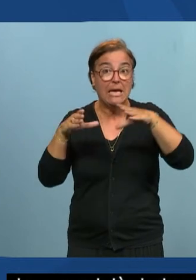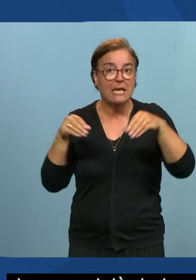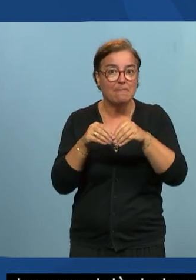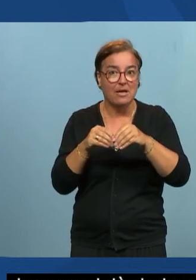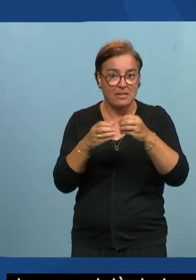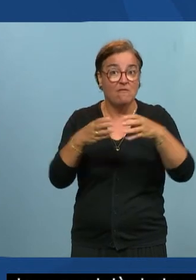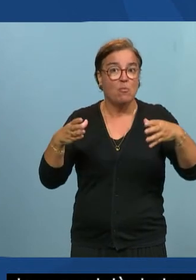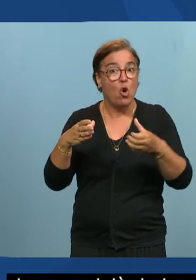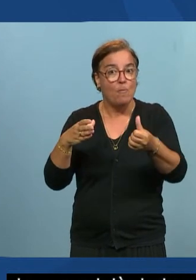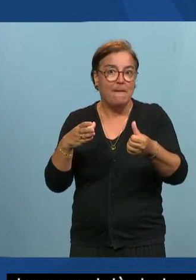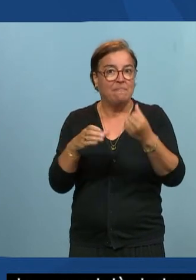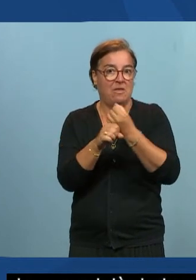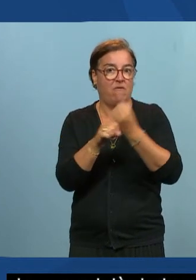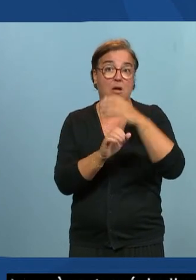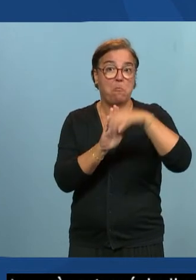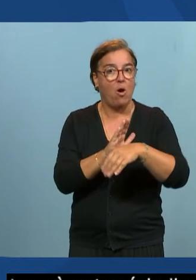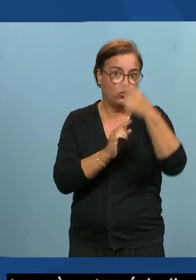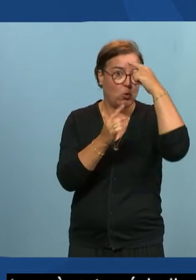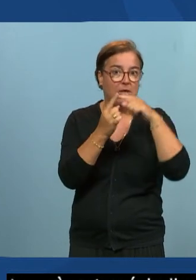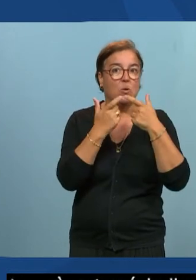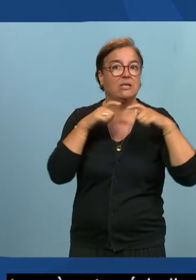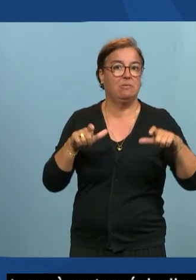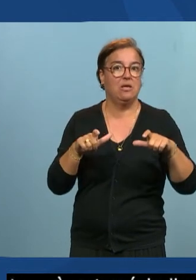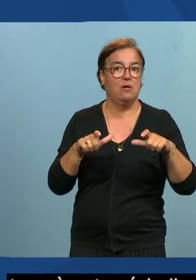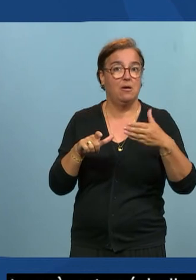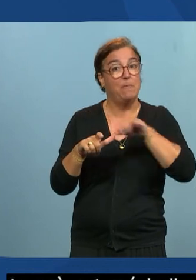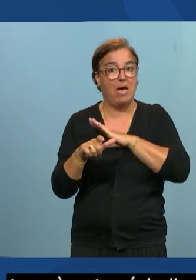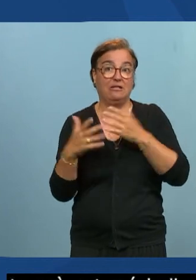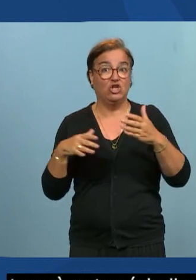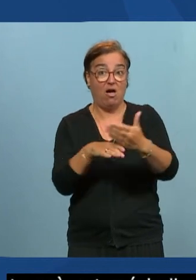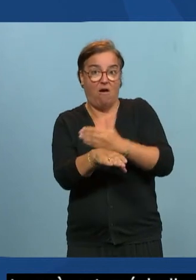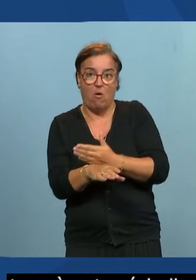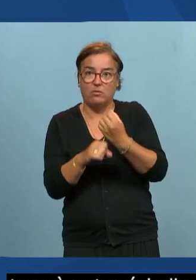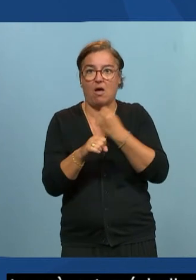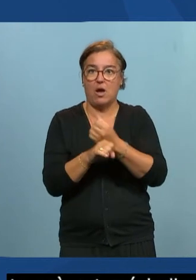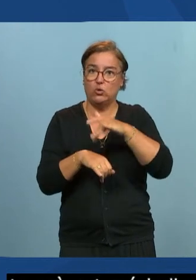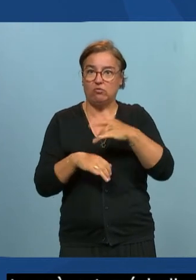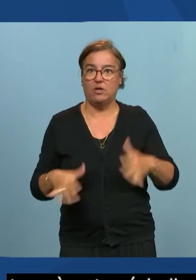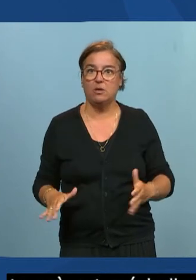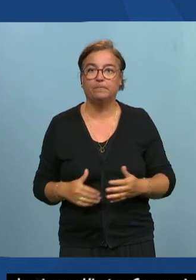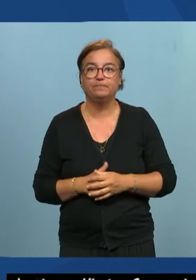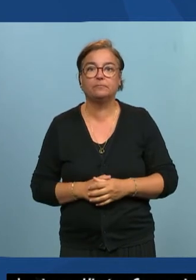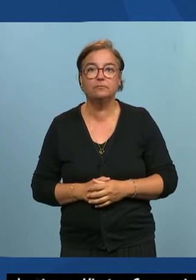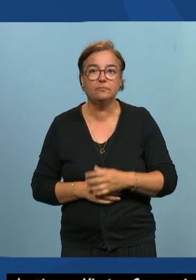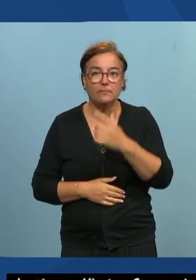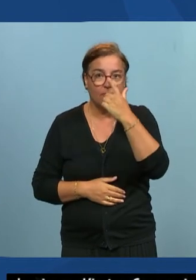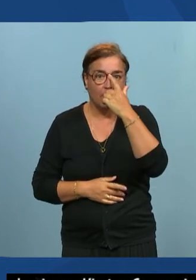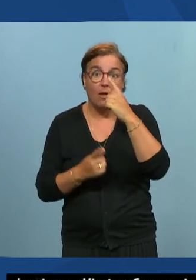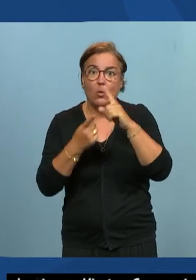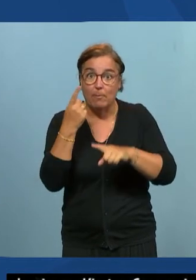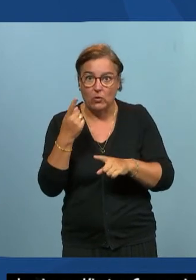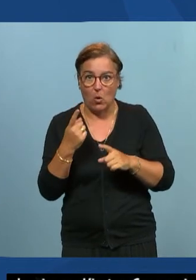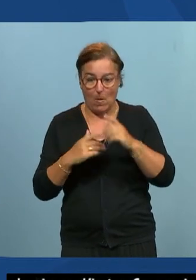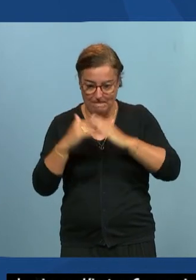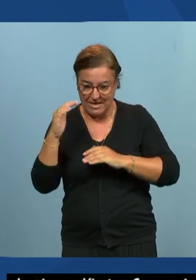à revoir à corriger et auront moins de temps à passer finalement sur la présence de l'accessibilité d'où cette importance d'arriver sur son métier à